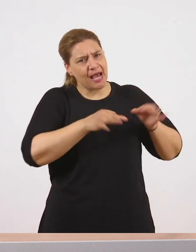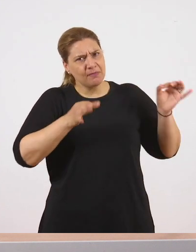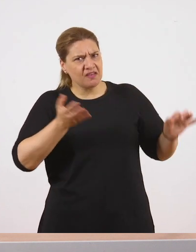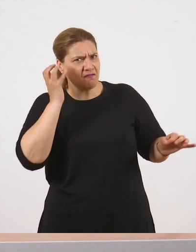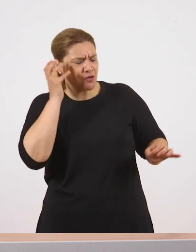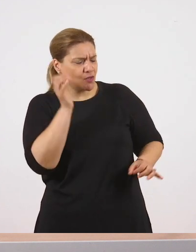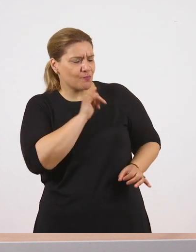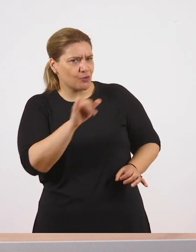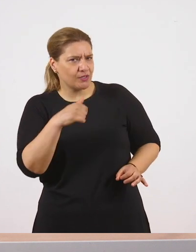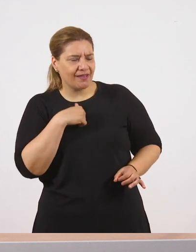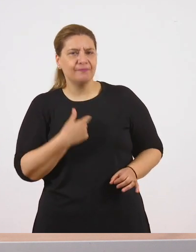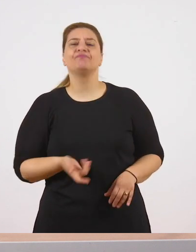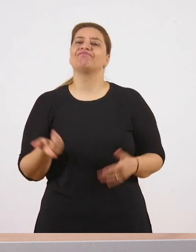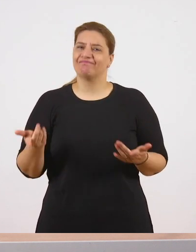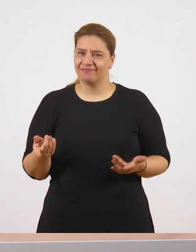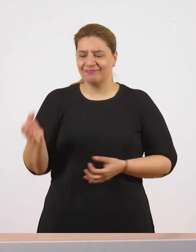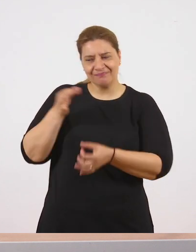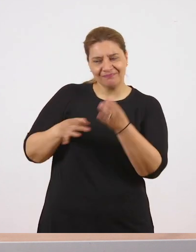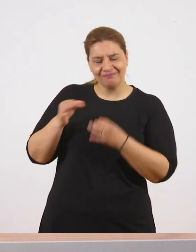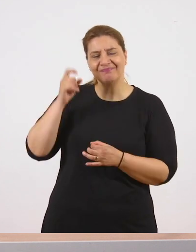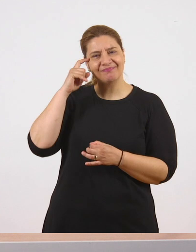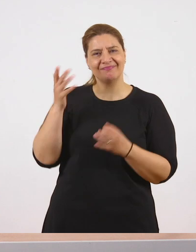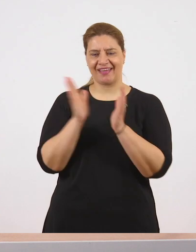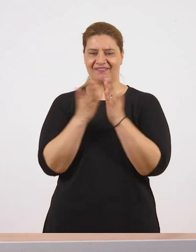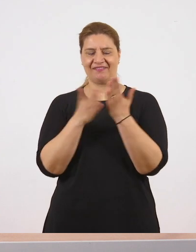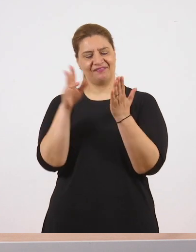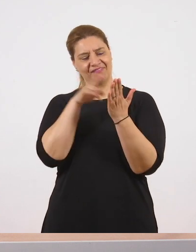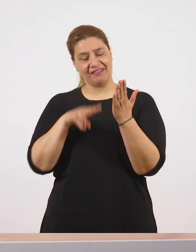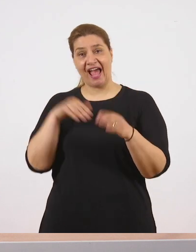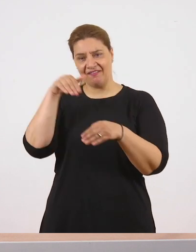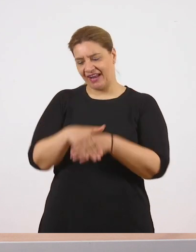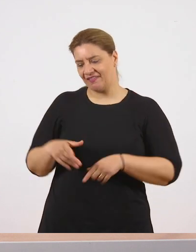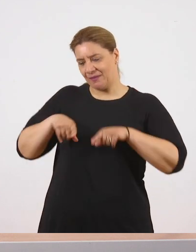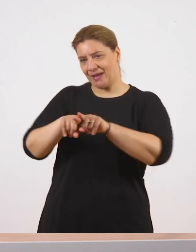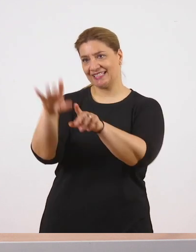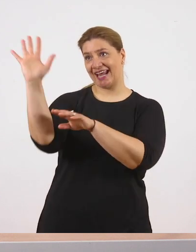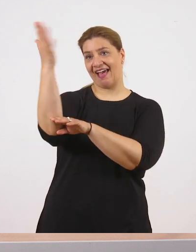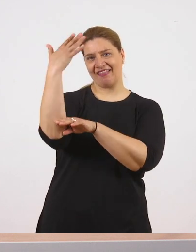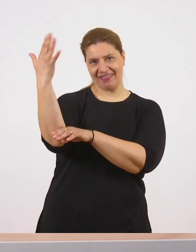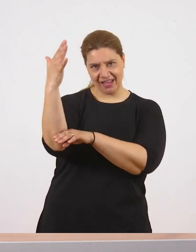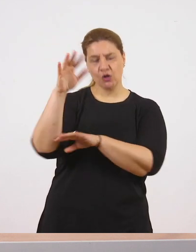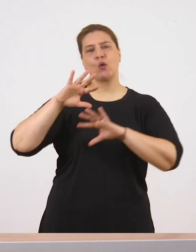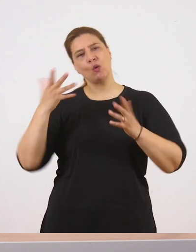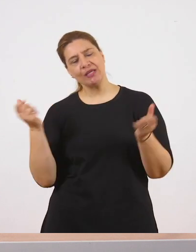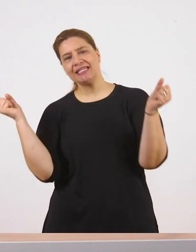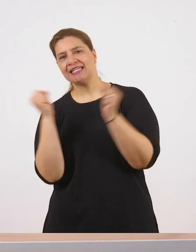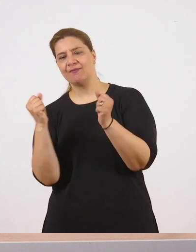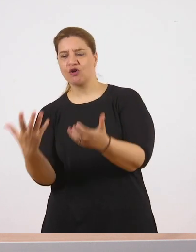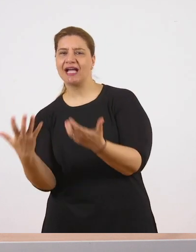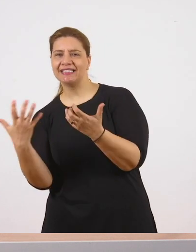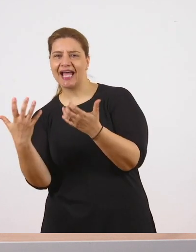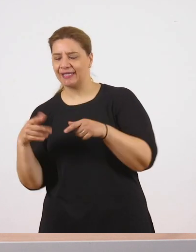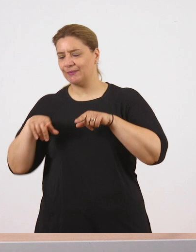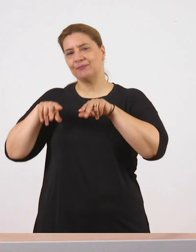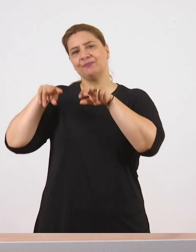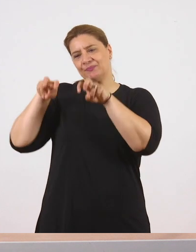διαβάζω λογοτεχνικά βιβλία. Το βράδυ αράζαμε κάτω από τη λεύκα το καλοκαίρι ή δίπλα στο τζάκι το χειμώνα με ένα βιβλίο στο χέρι.